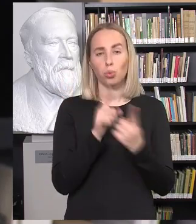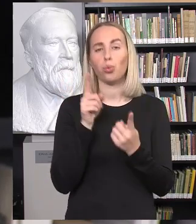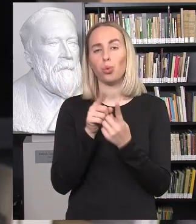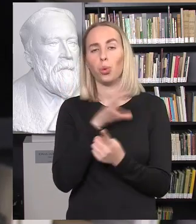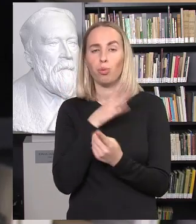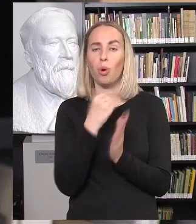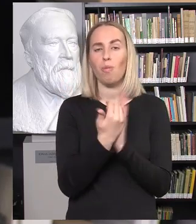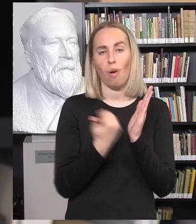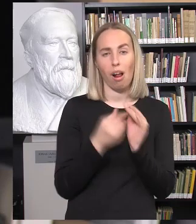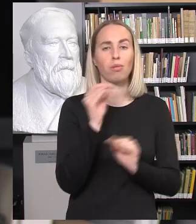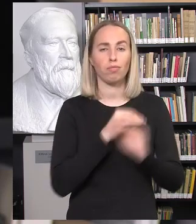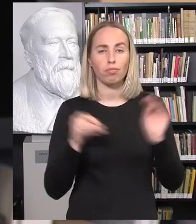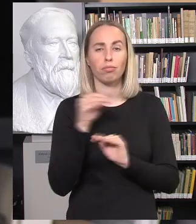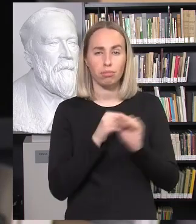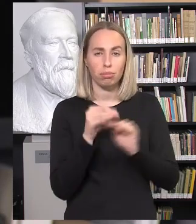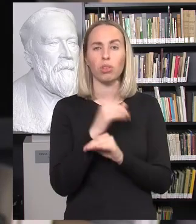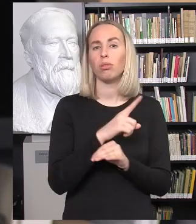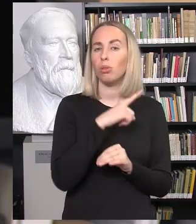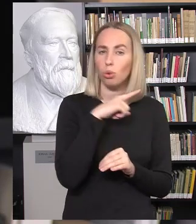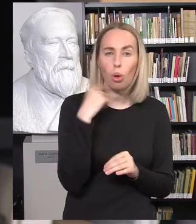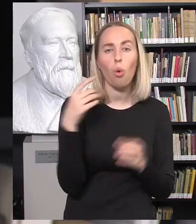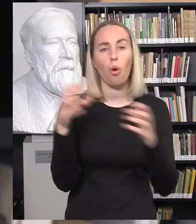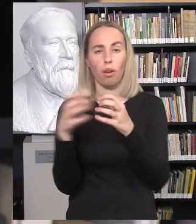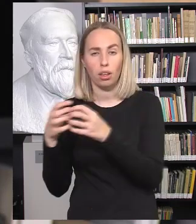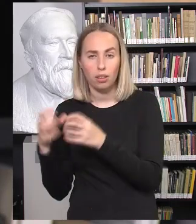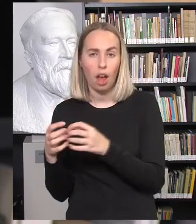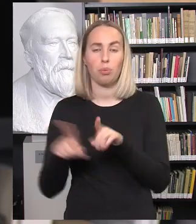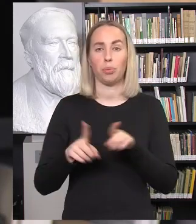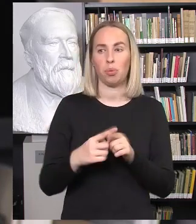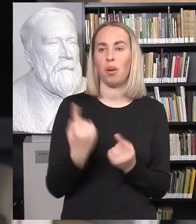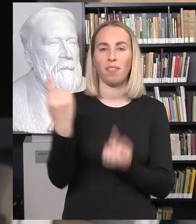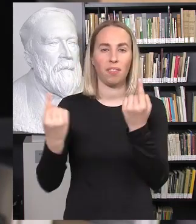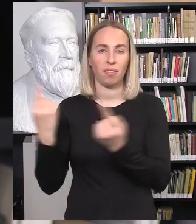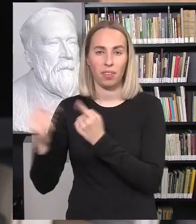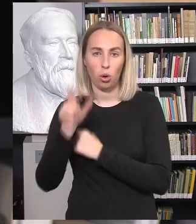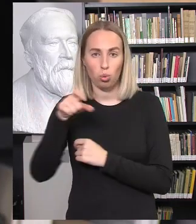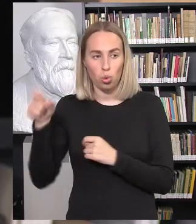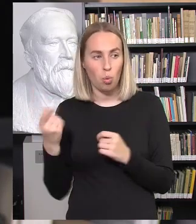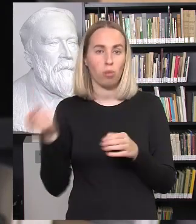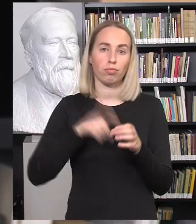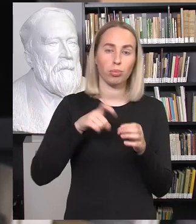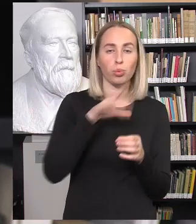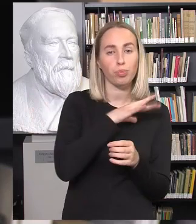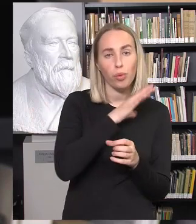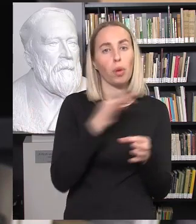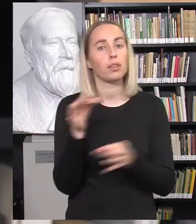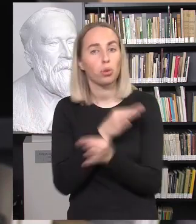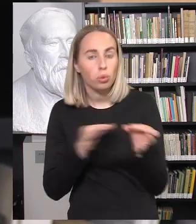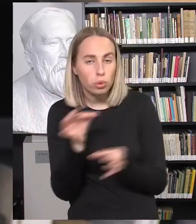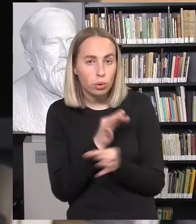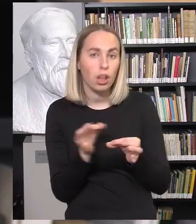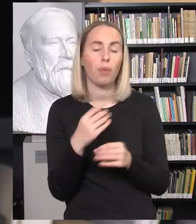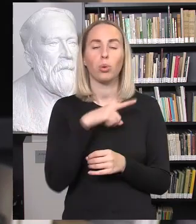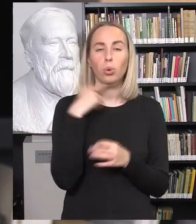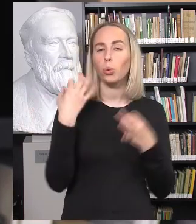laikotarpiu ir tikrai labai daug organizacijų ir pavienių žmonių galėjo dalyvauti ir diskutuoti ir tikrai buvo daug